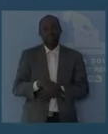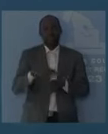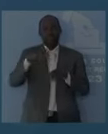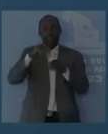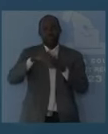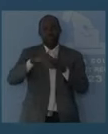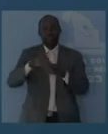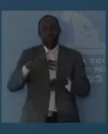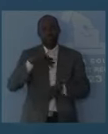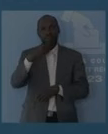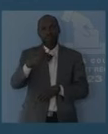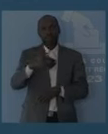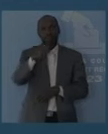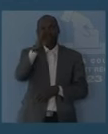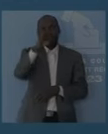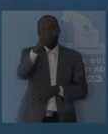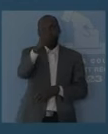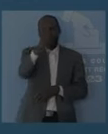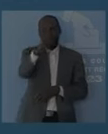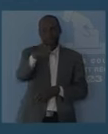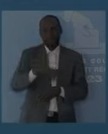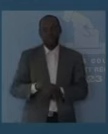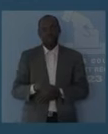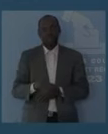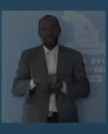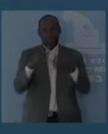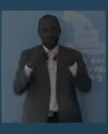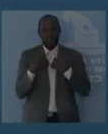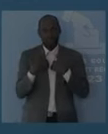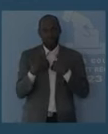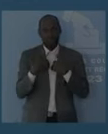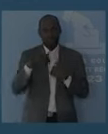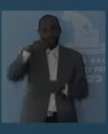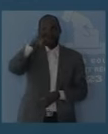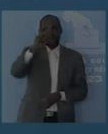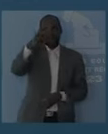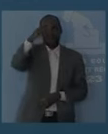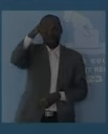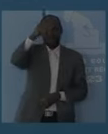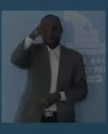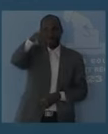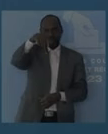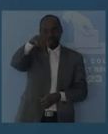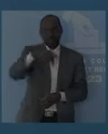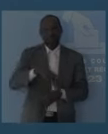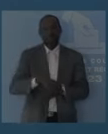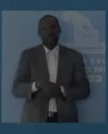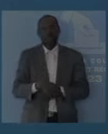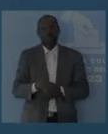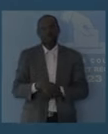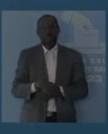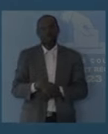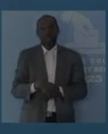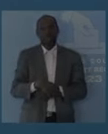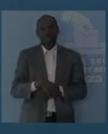blanc, 1010. Ont obtenu RHDP d'envahis Alain